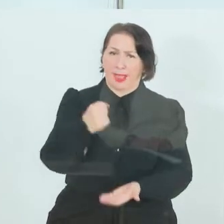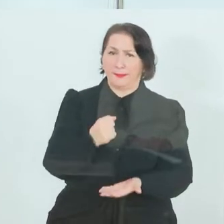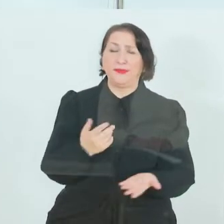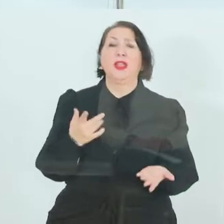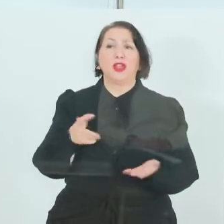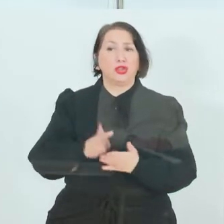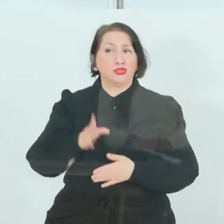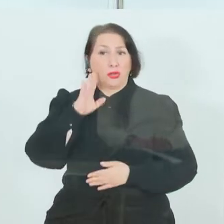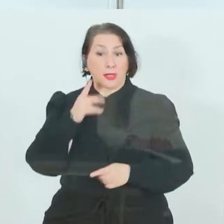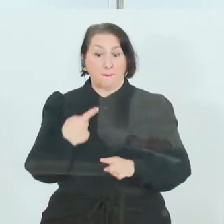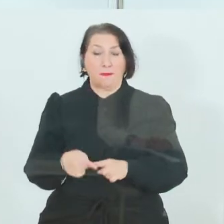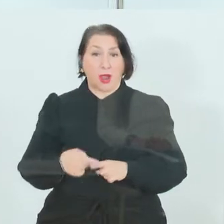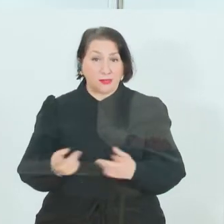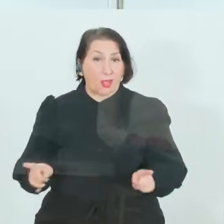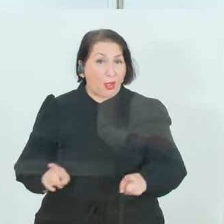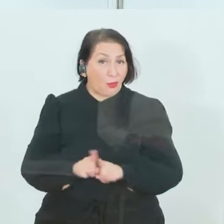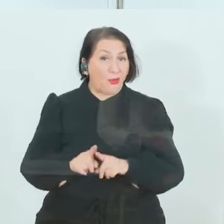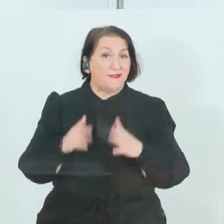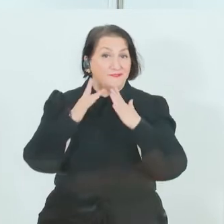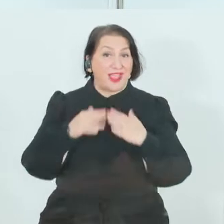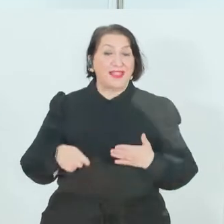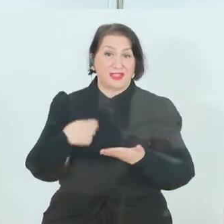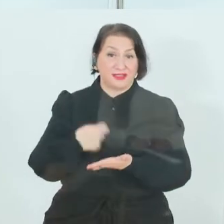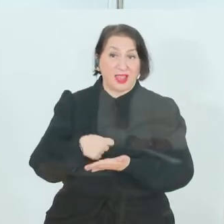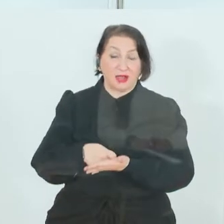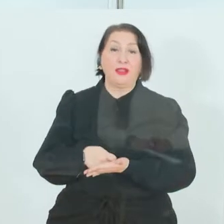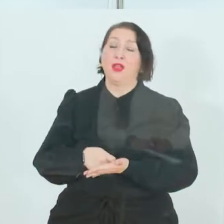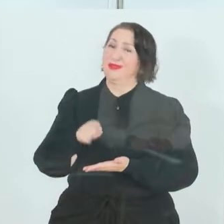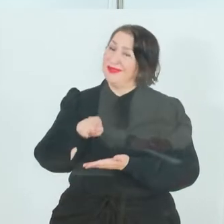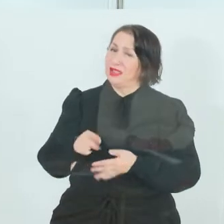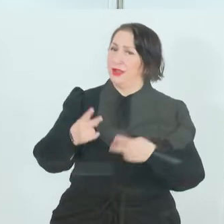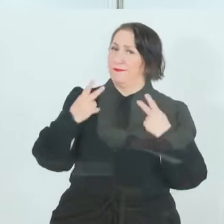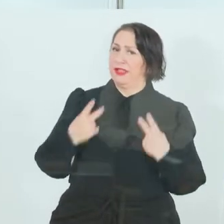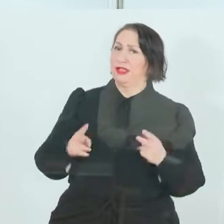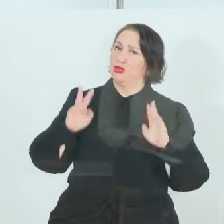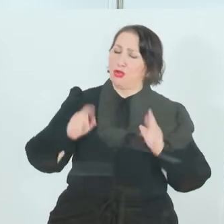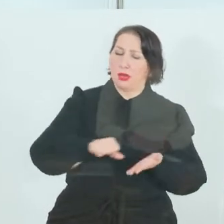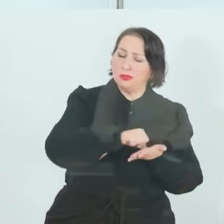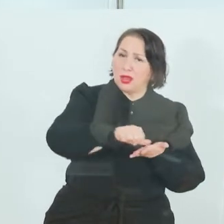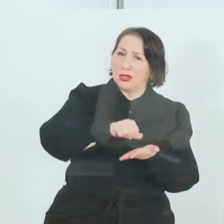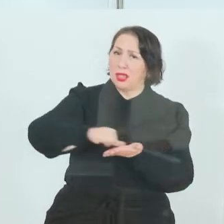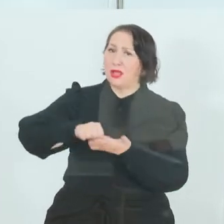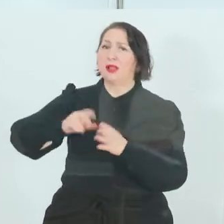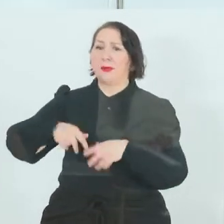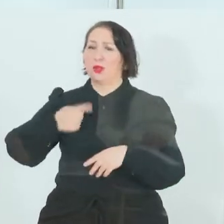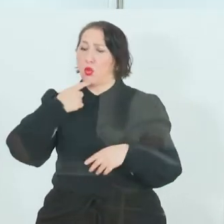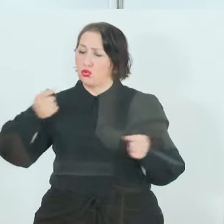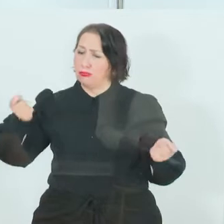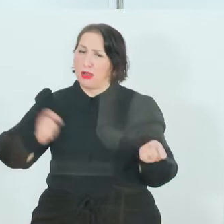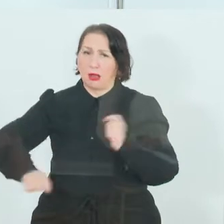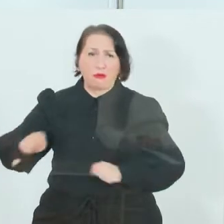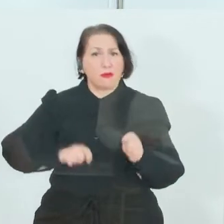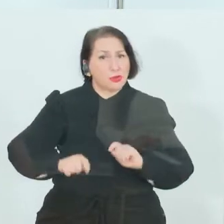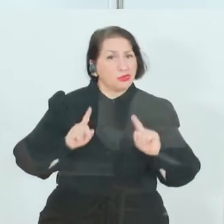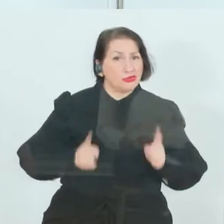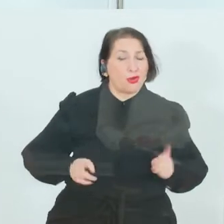Weihnachtsgeld an. Das ist auch wichtig, dass das Weihnachtsgeld auch ausgegeben werden kann, dass der Konsum angekurbelt ist und dafür müssen wir